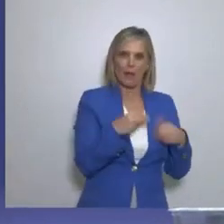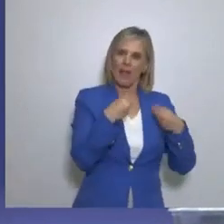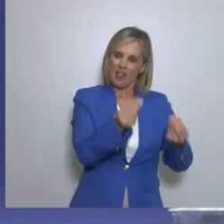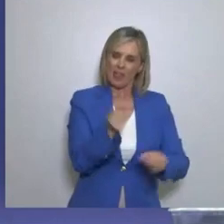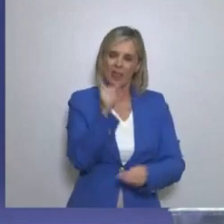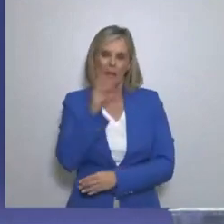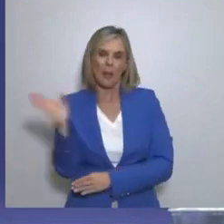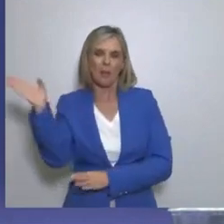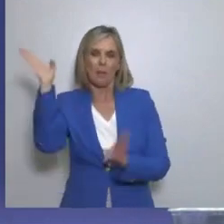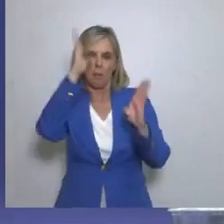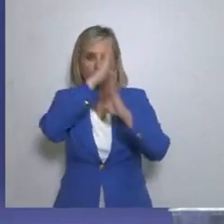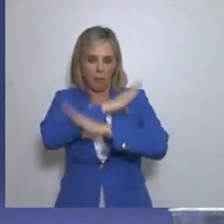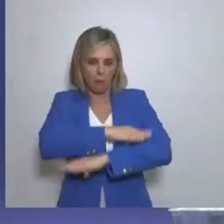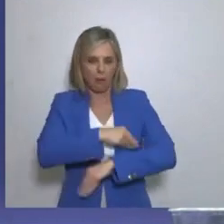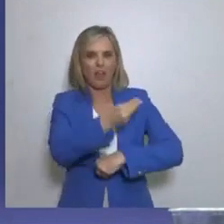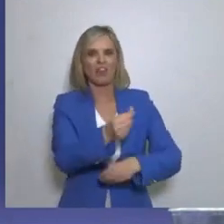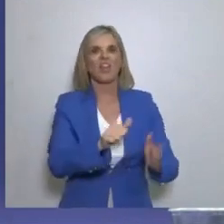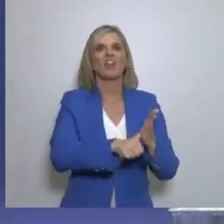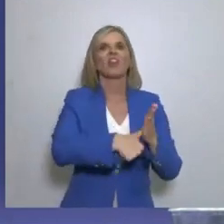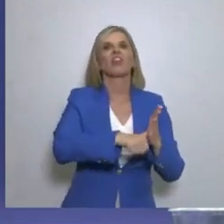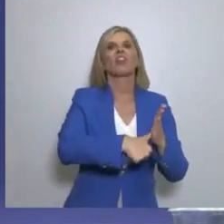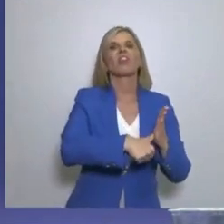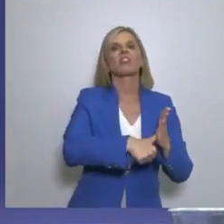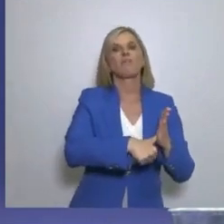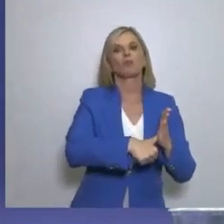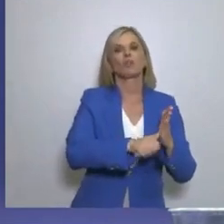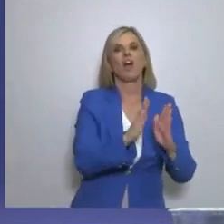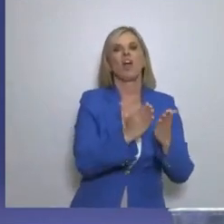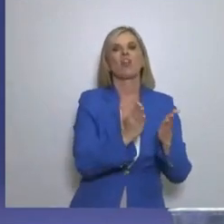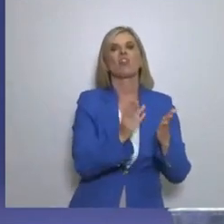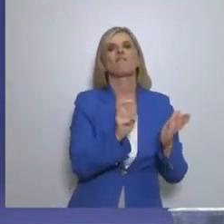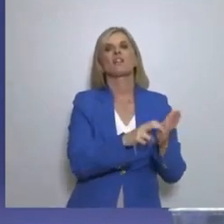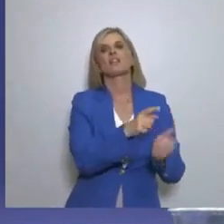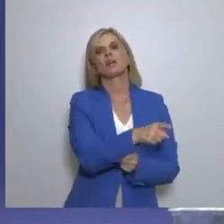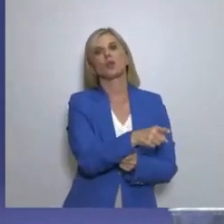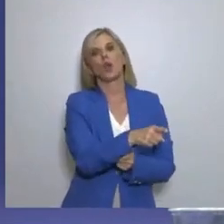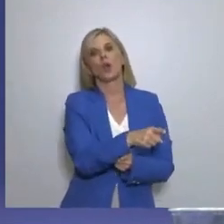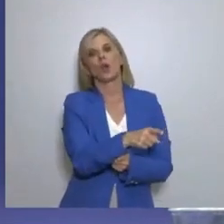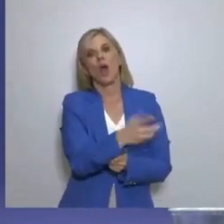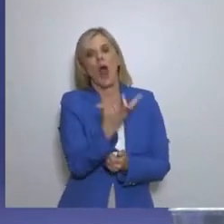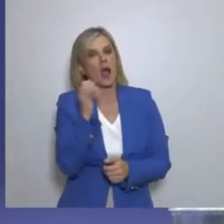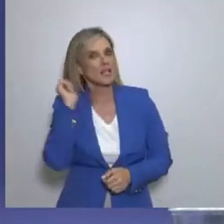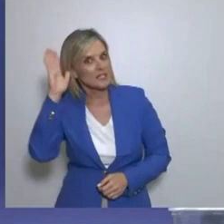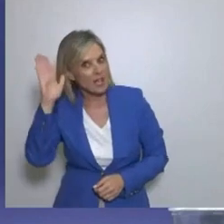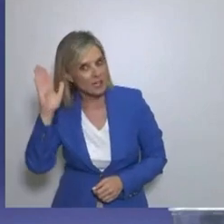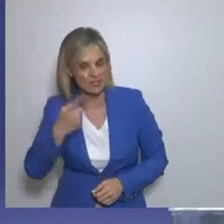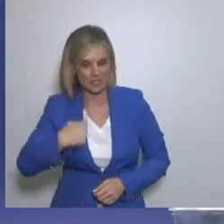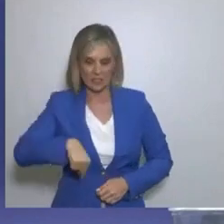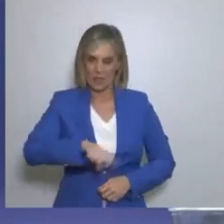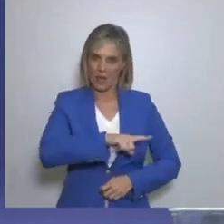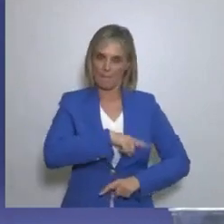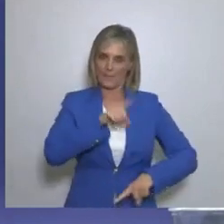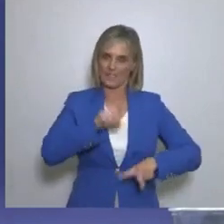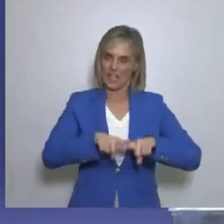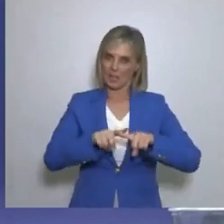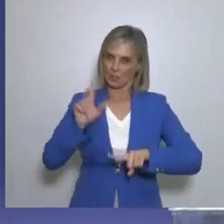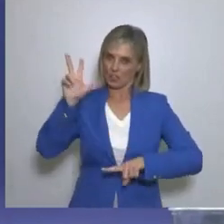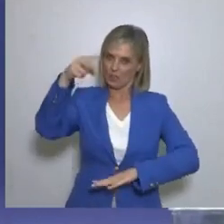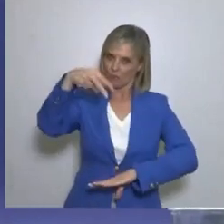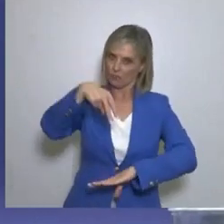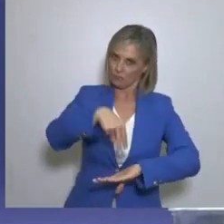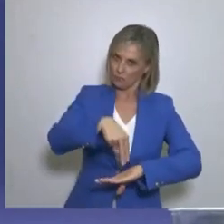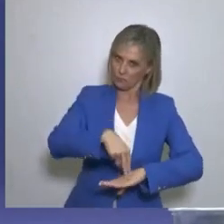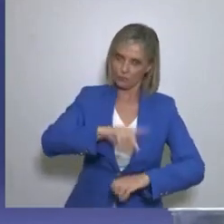πρέπει να τρέξουμε Για να δούμε ποιοι είναι Έλληνες Και ποιοι μπορούν να πάρουν τα 20.000 Ωστόσο η Ελλήνως Συνέλευση είναι παρόν Η Ελλήνως